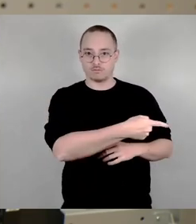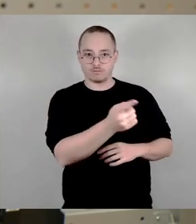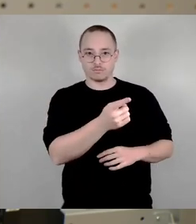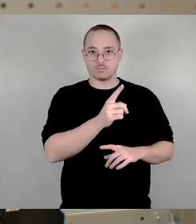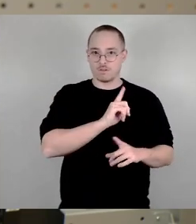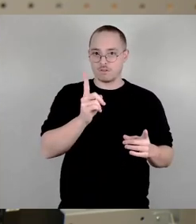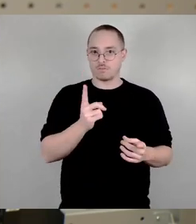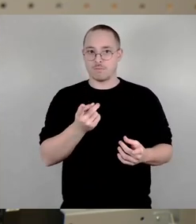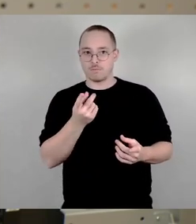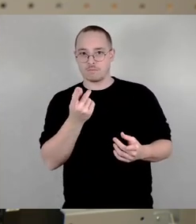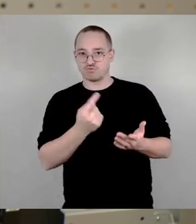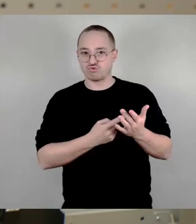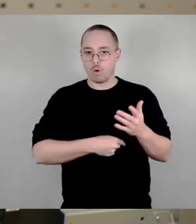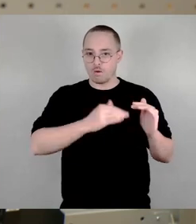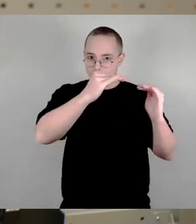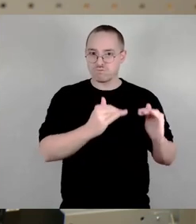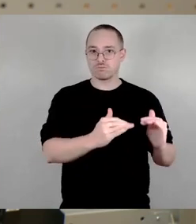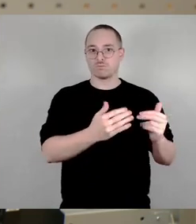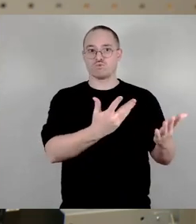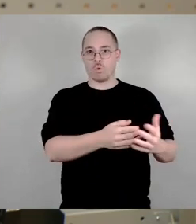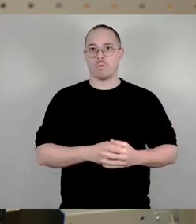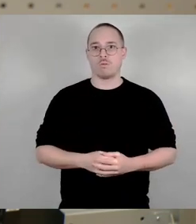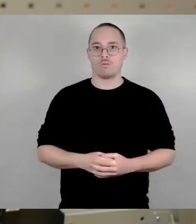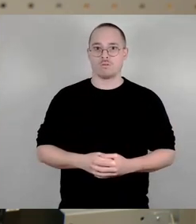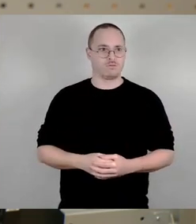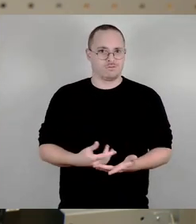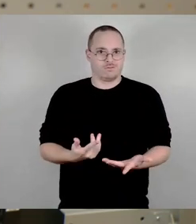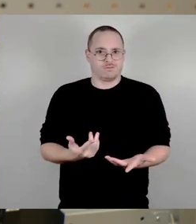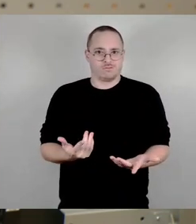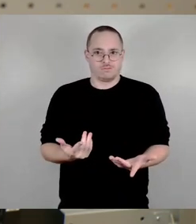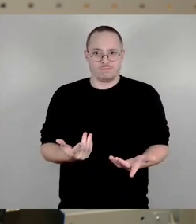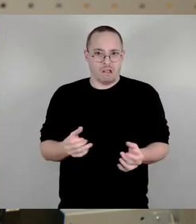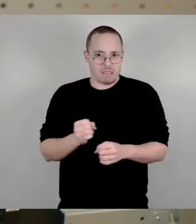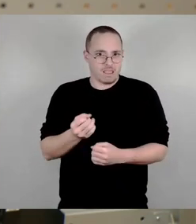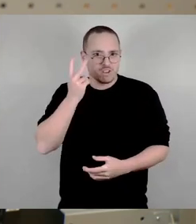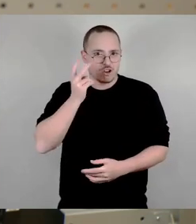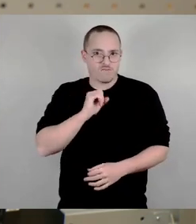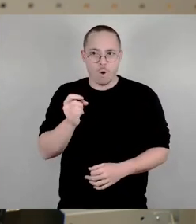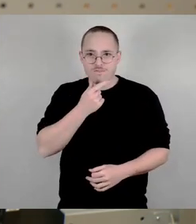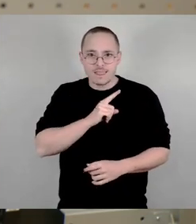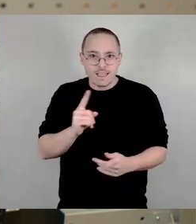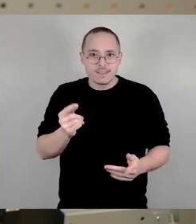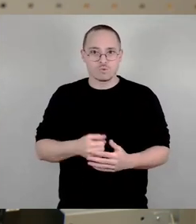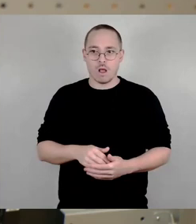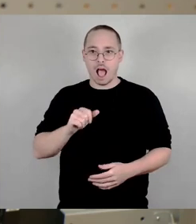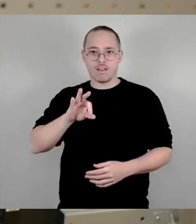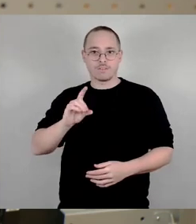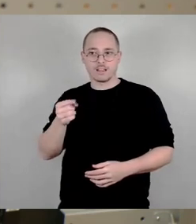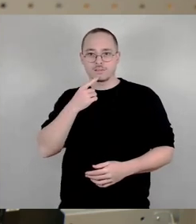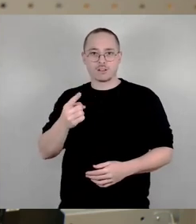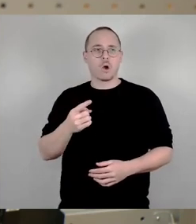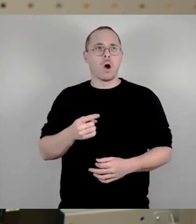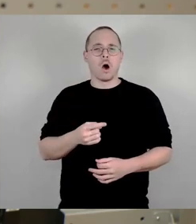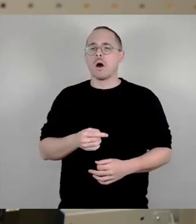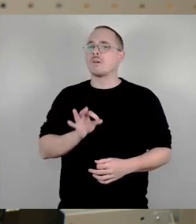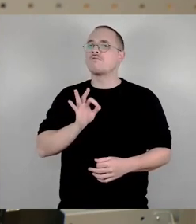als wäre sie irgendwie für den kleinen Mann und die kleine Frau, ich sage es mit Absicht, die kleine Frau, ja, und den kleinen Mann. Aber in Wahrheit sind sie